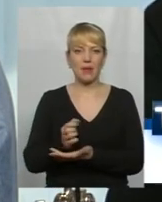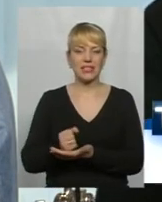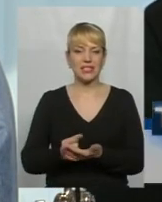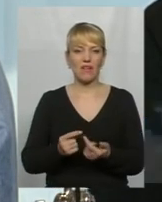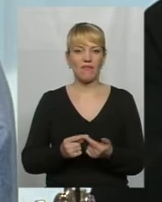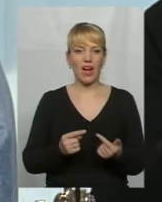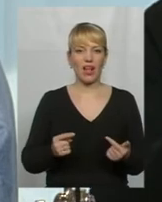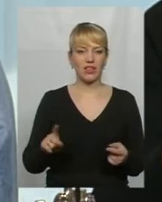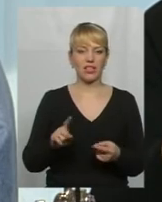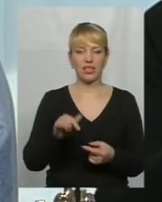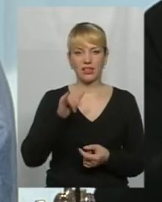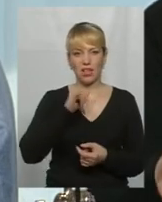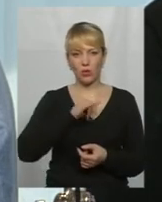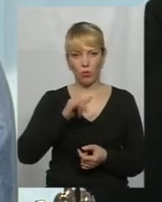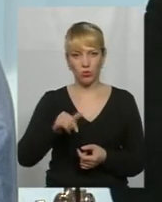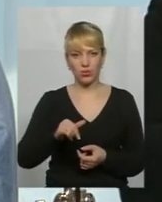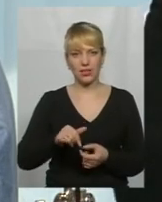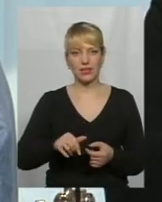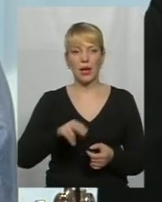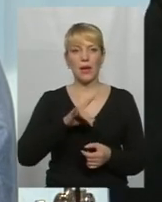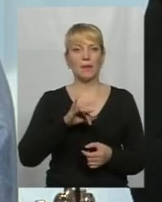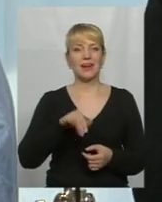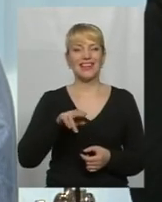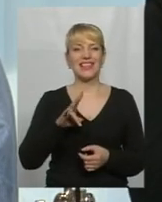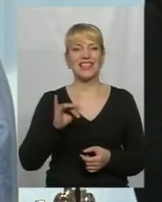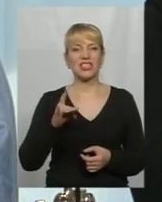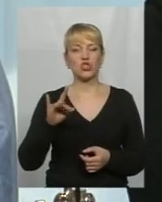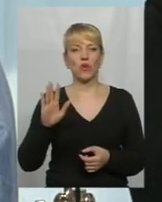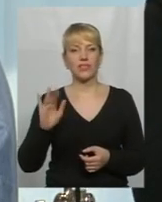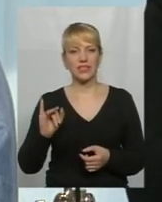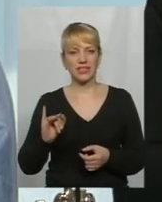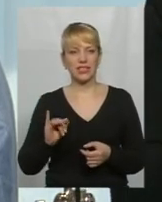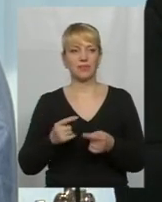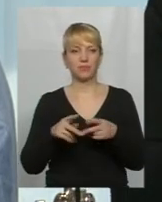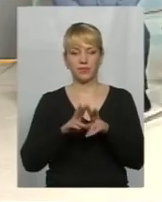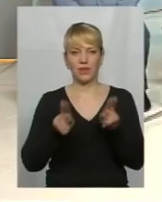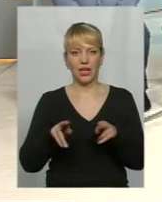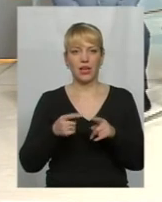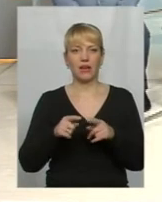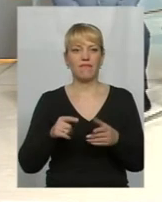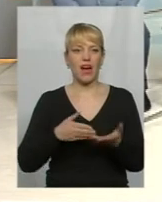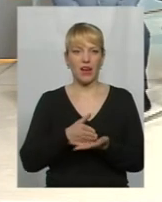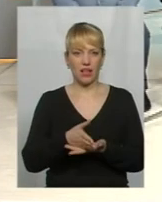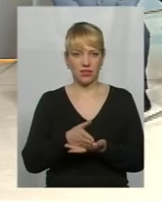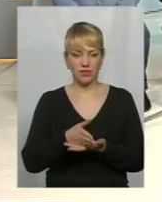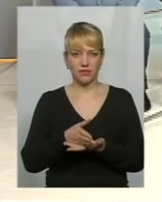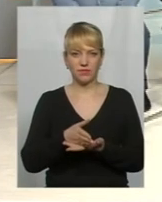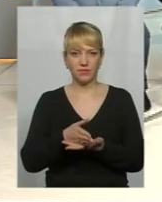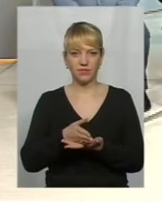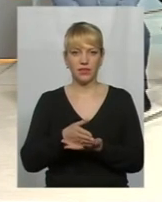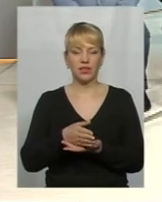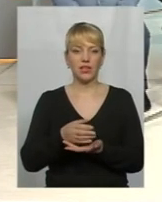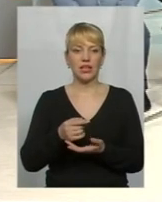по яких не допустити створення того, так, Придністровського варіанту в